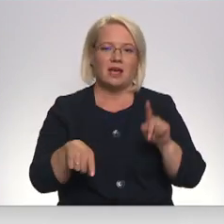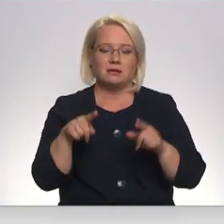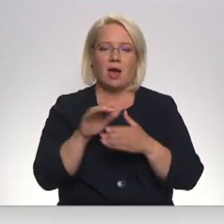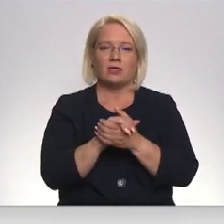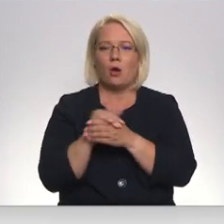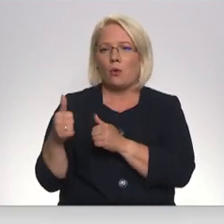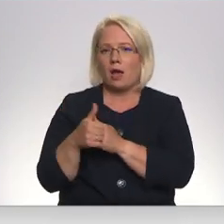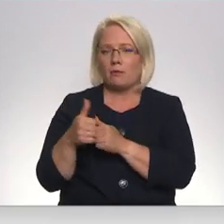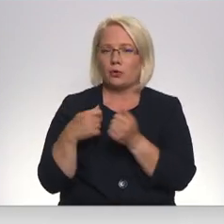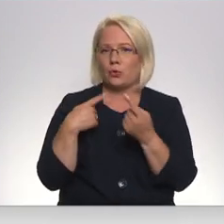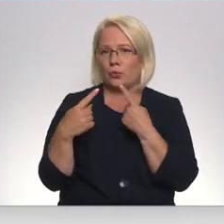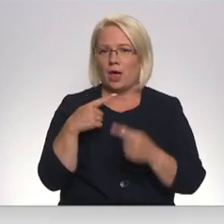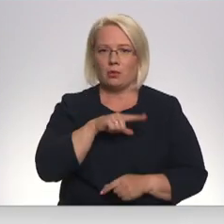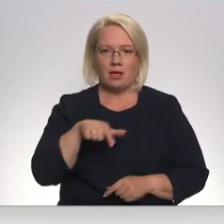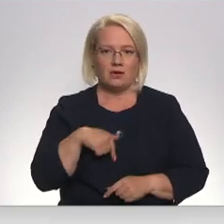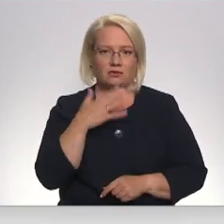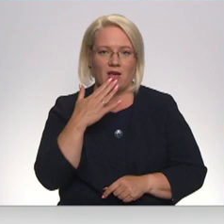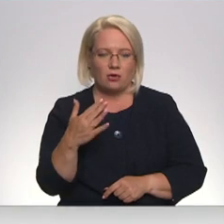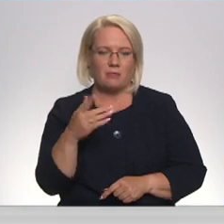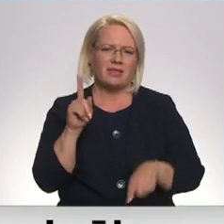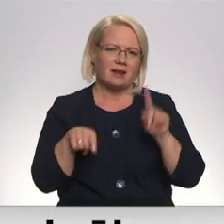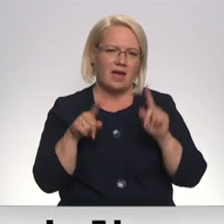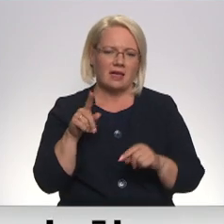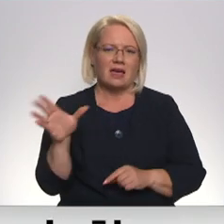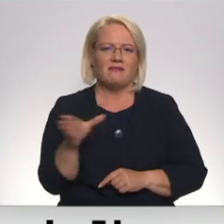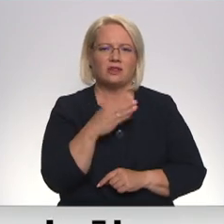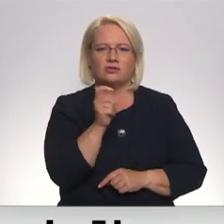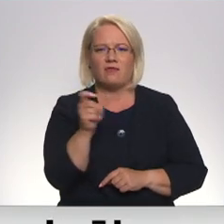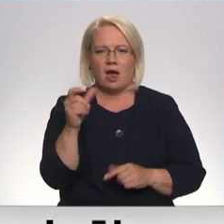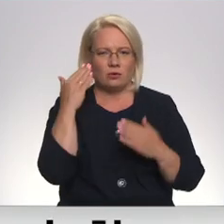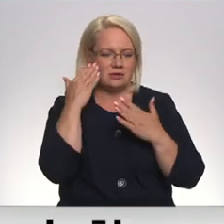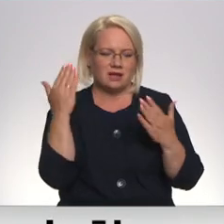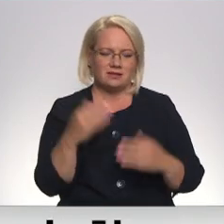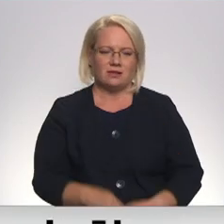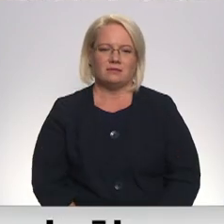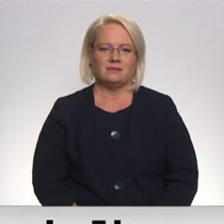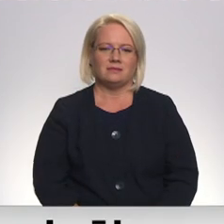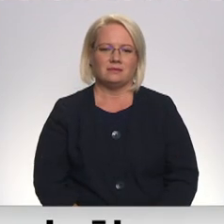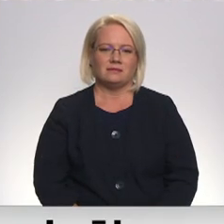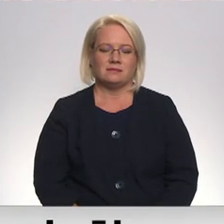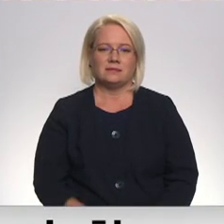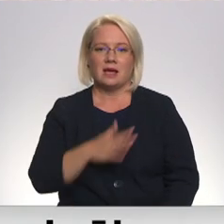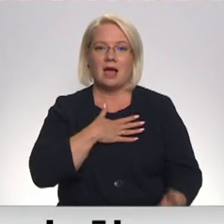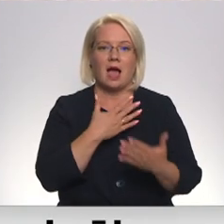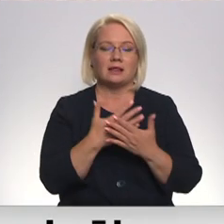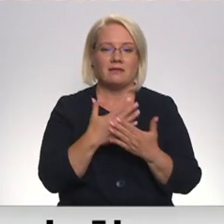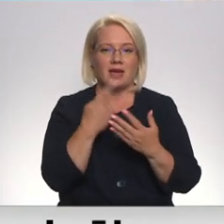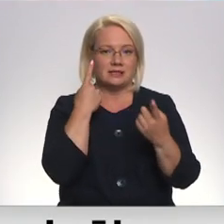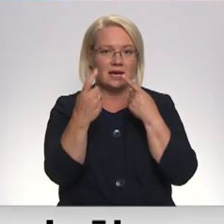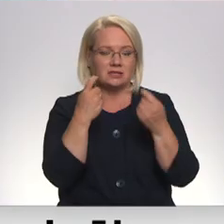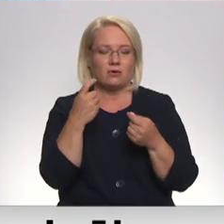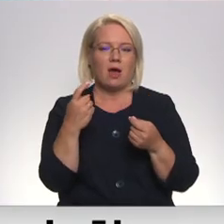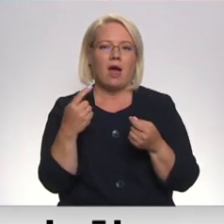draugu kaimiņos runāja latviski, bet ļoti reti, ne visus vārdu zina. Visi esi labā zināju. Aktīvākais saziņā ar